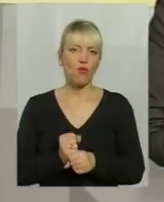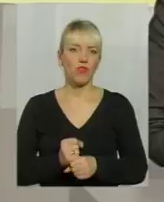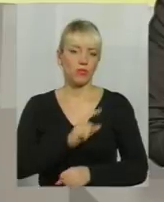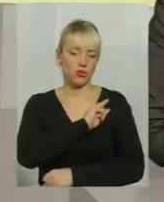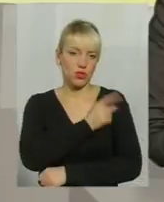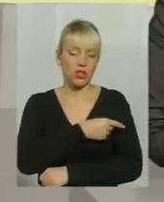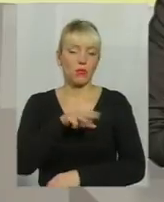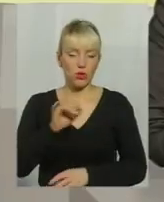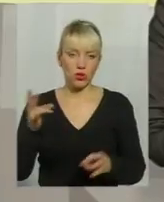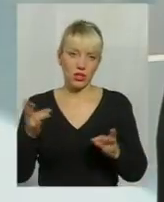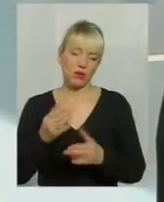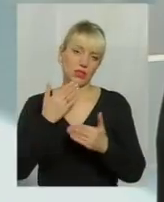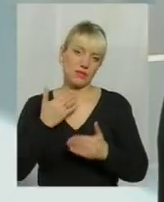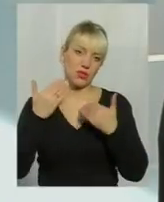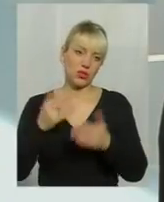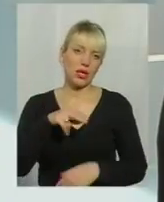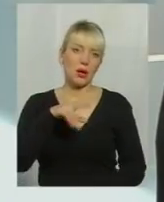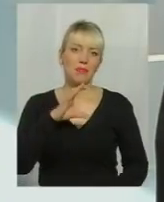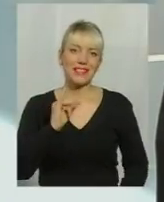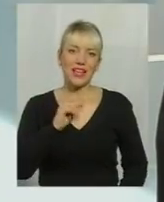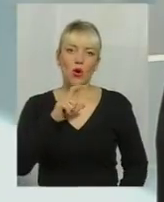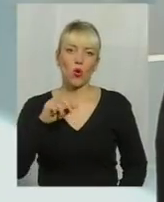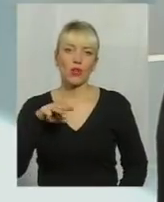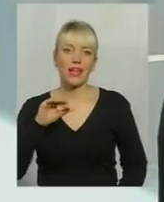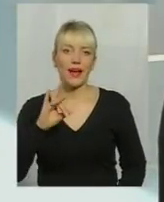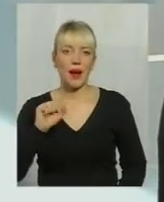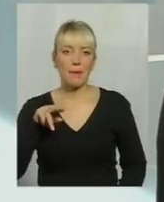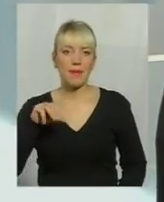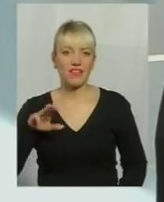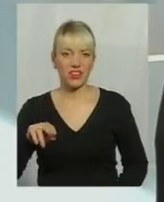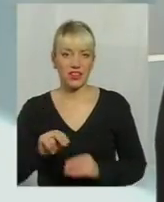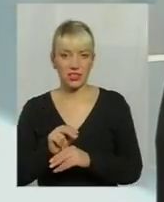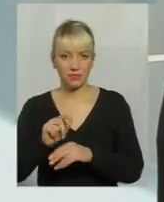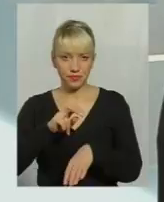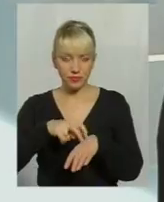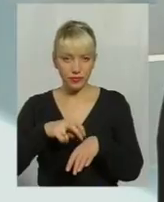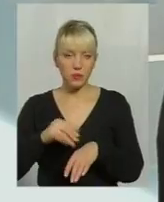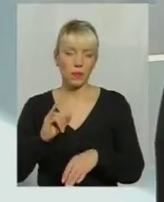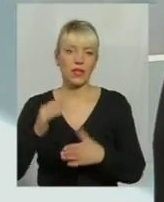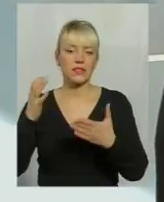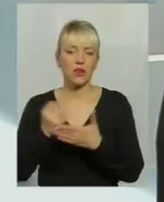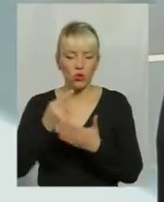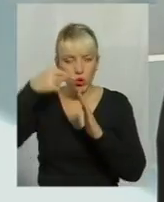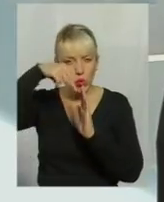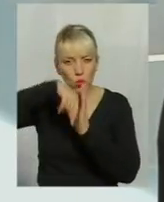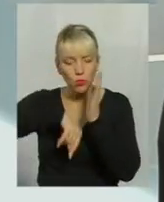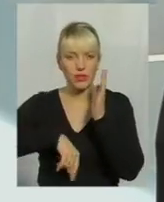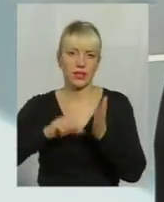то однозначно варто звертатись до психотерапевта і знаходити більш глибинні причини якихось таких